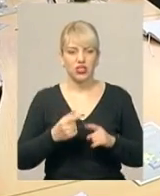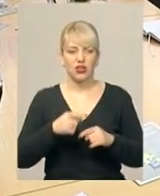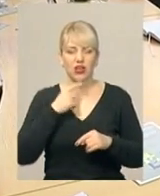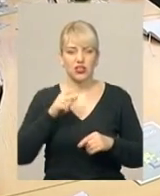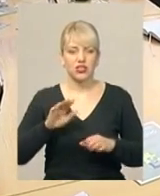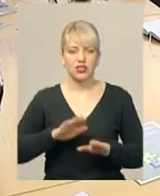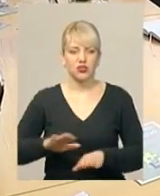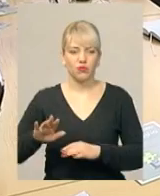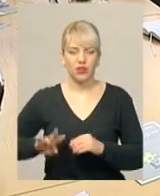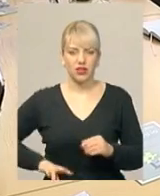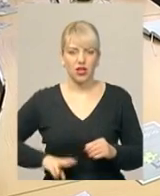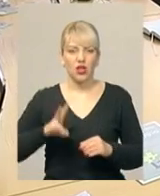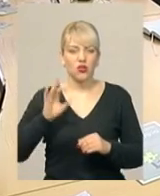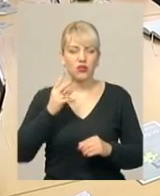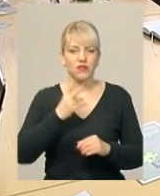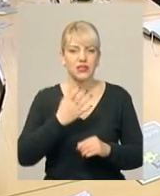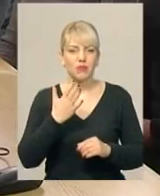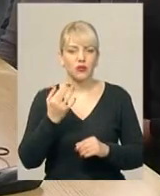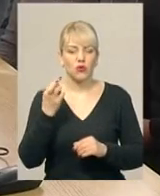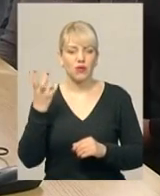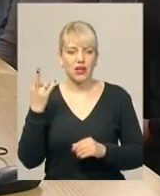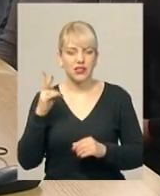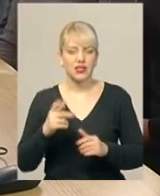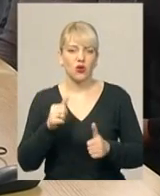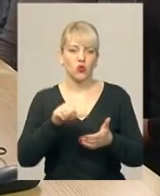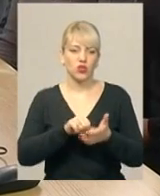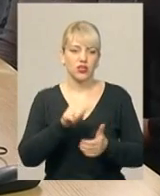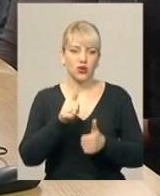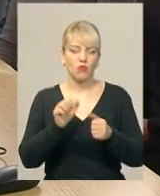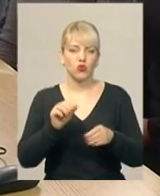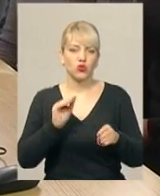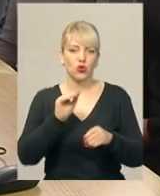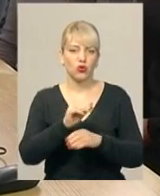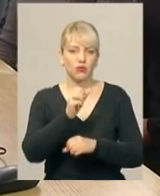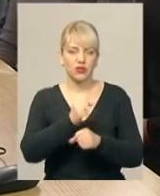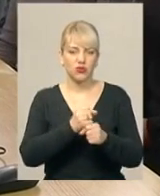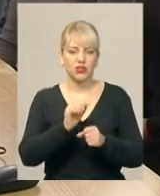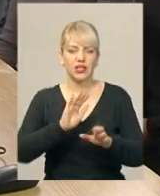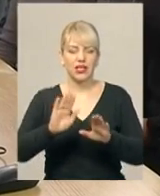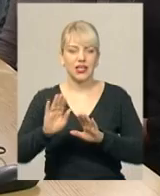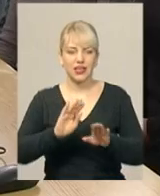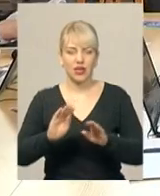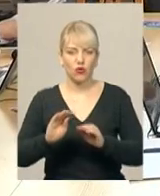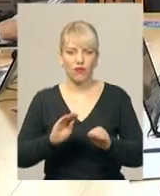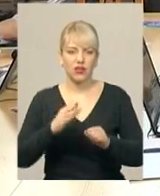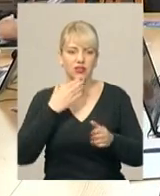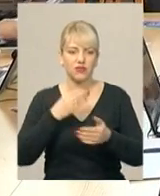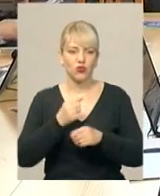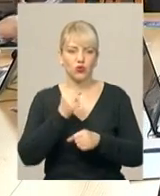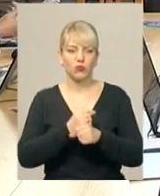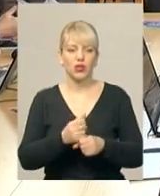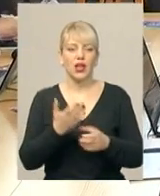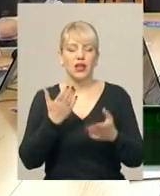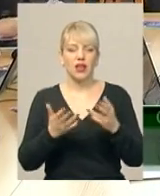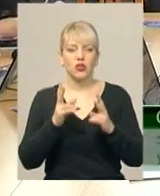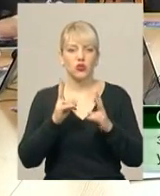Олена Баворовська. До 25 березня учасники конкурсу можуть допрацьовувати і редагувати свою роботу. Якщо хтось